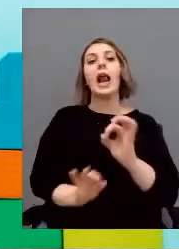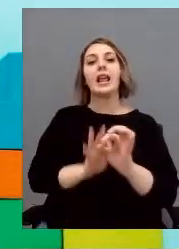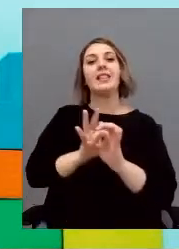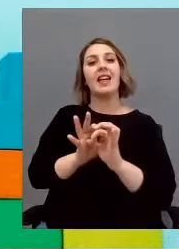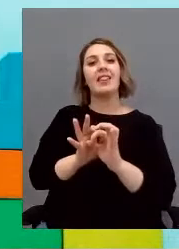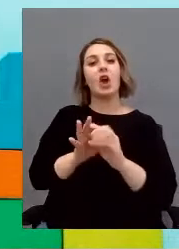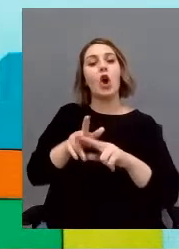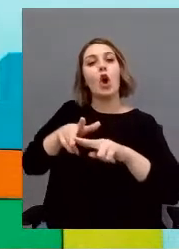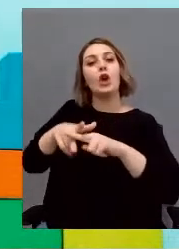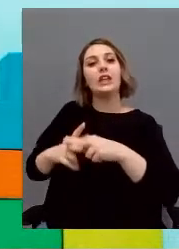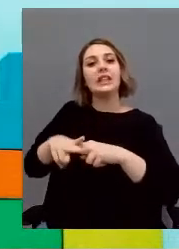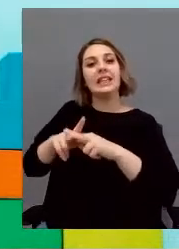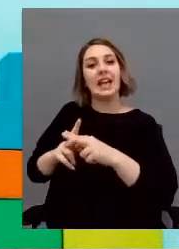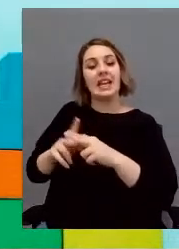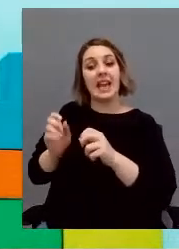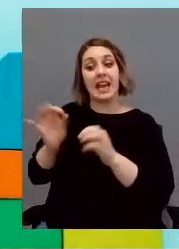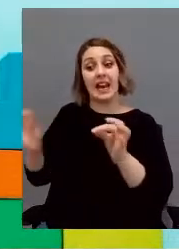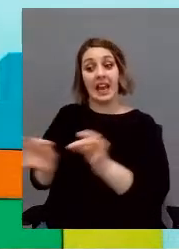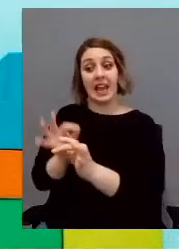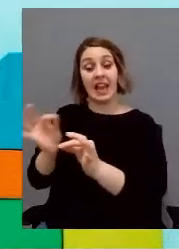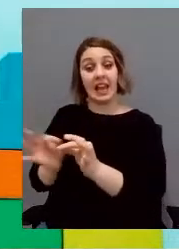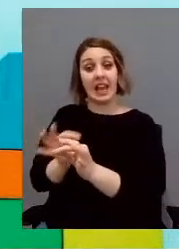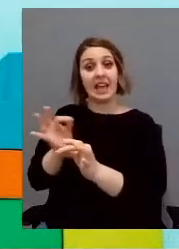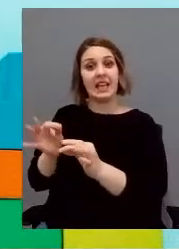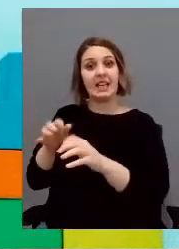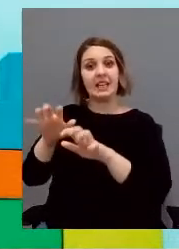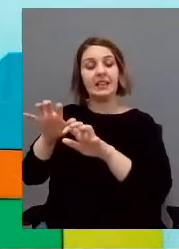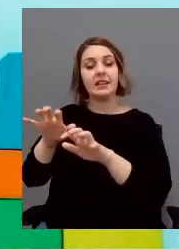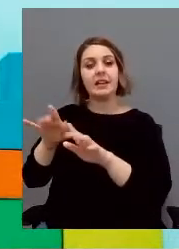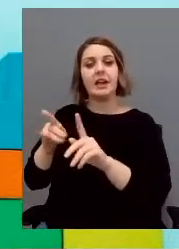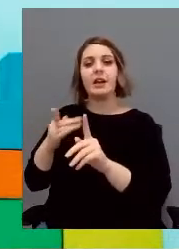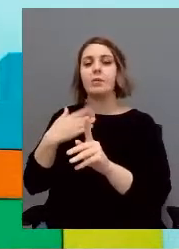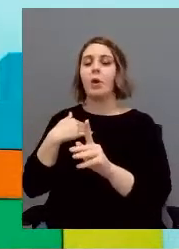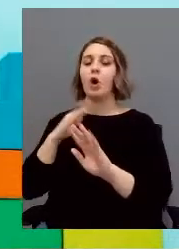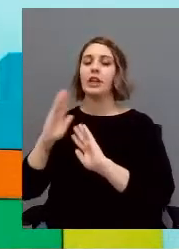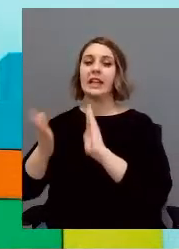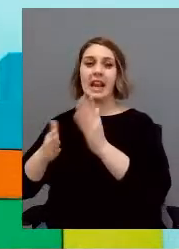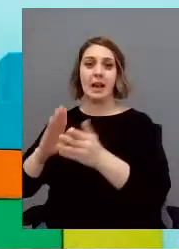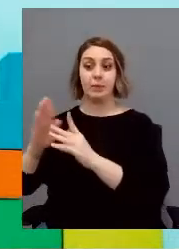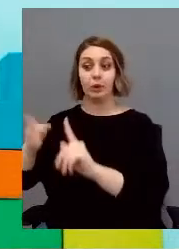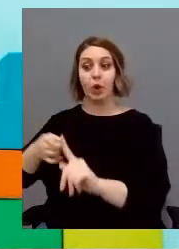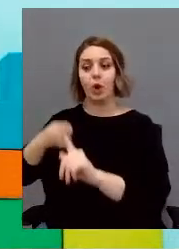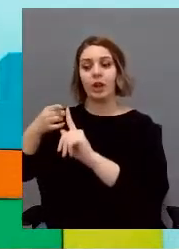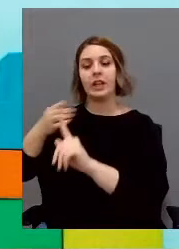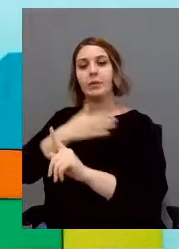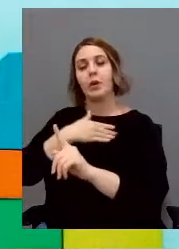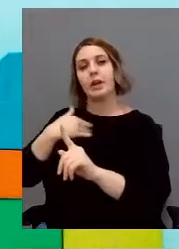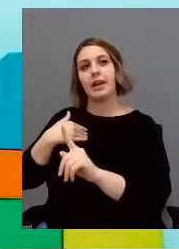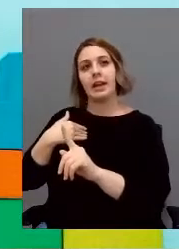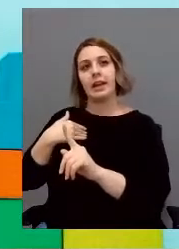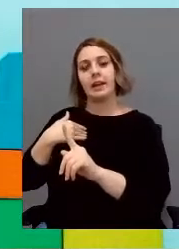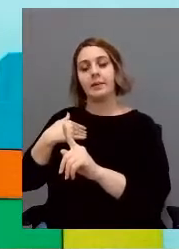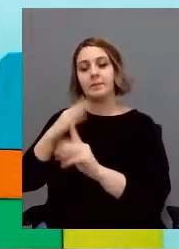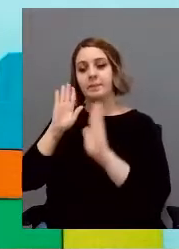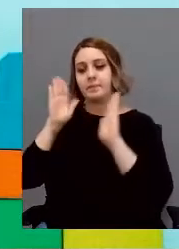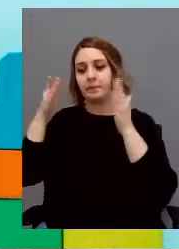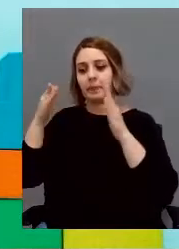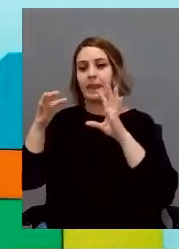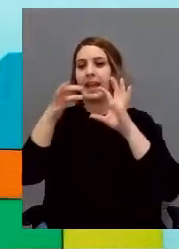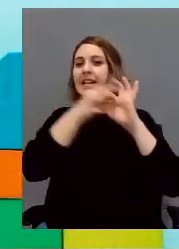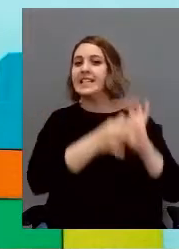tagliere di telare tiene una valenza molto terapeutica nel che si tiene in considerazione sincronia